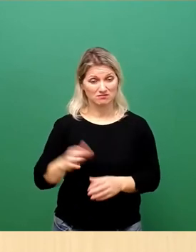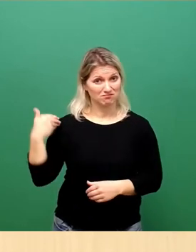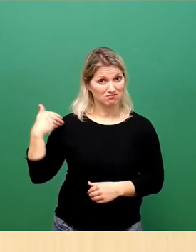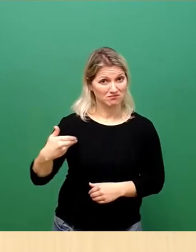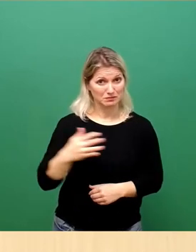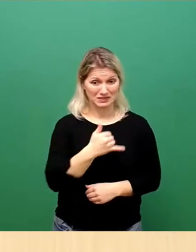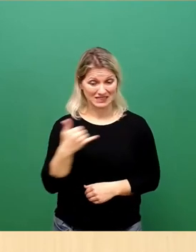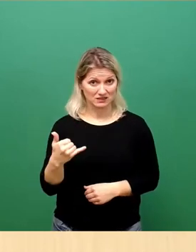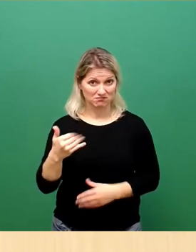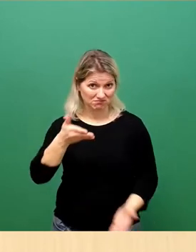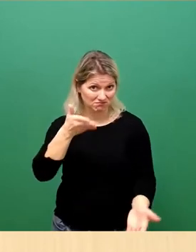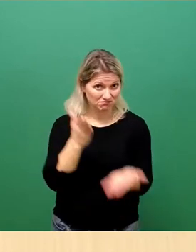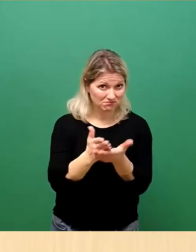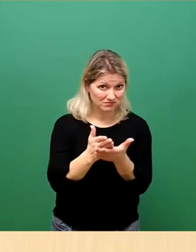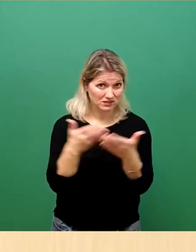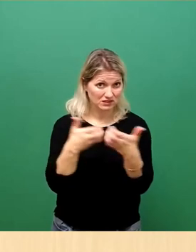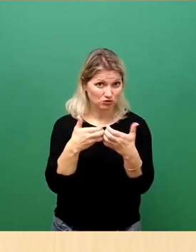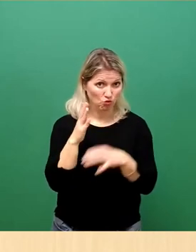Ende. Vielen Dank.